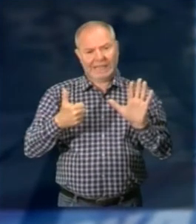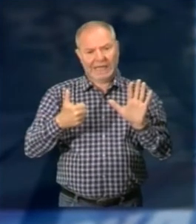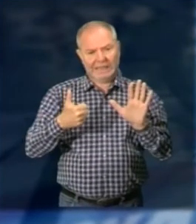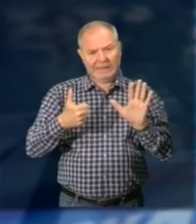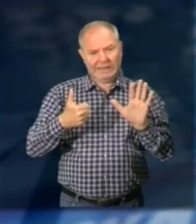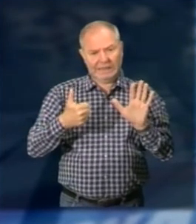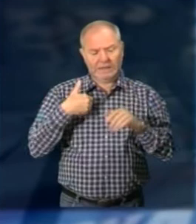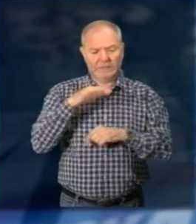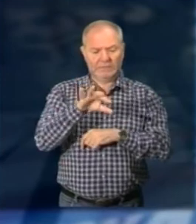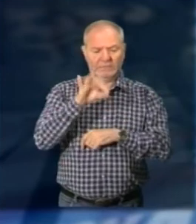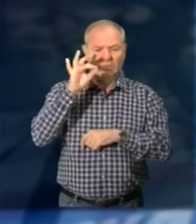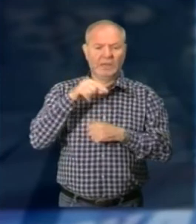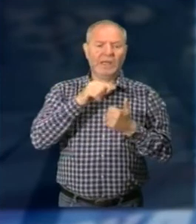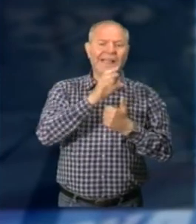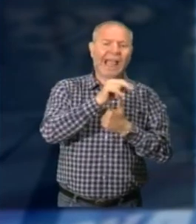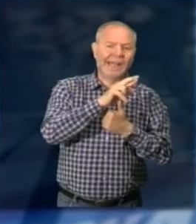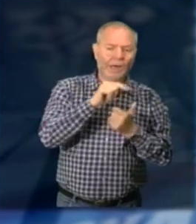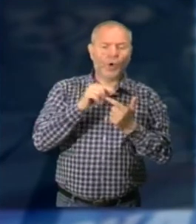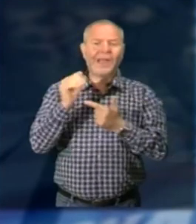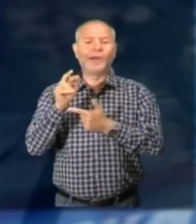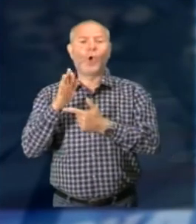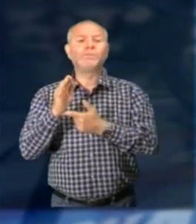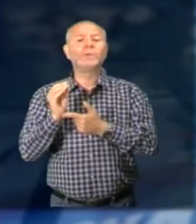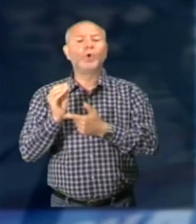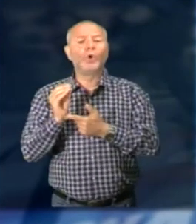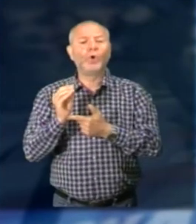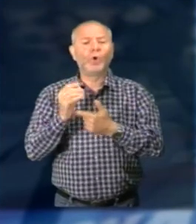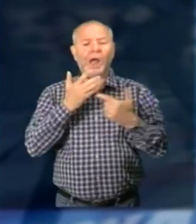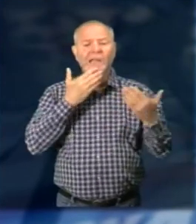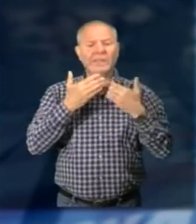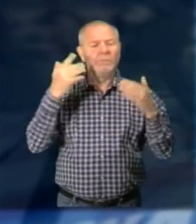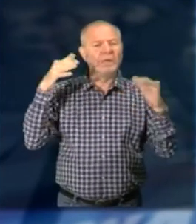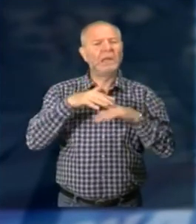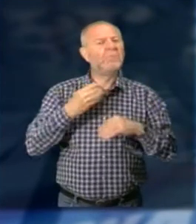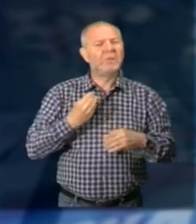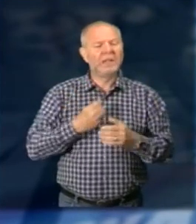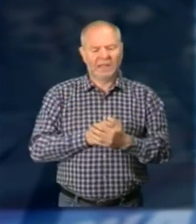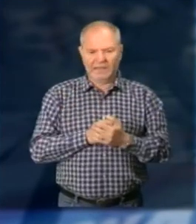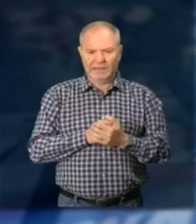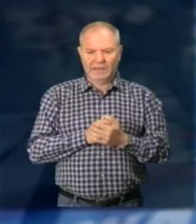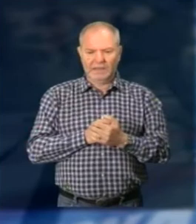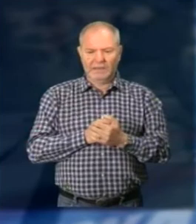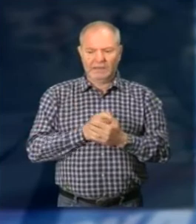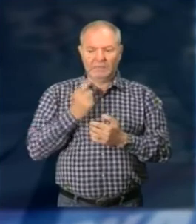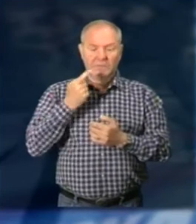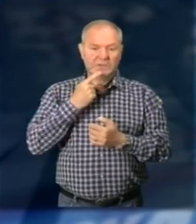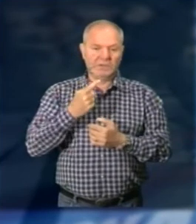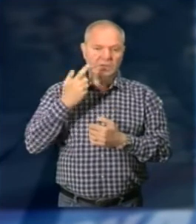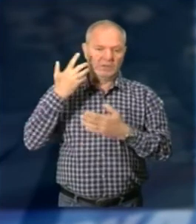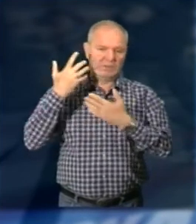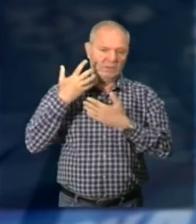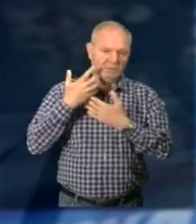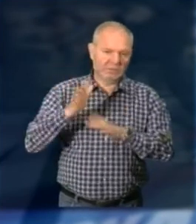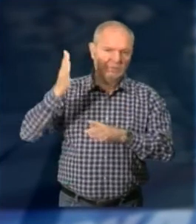scelto Cannero e Cannobbio per questa riunione e poi per l'Assemblea Sì, noi tradizionalmente dal 2002, da quando nasce l